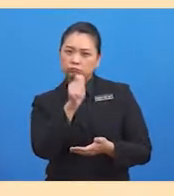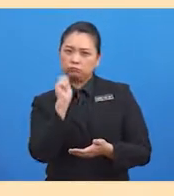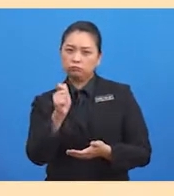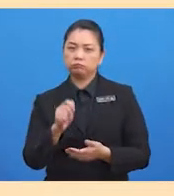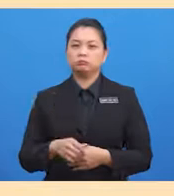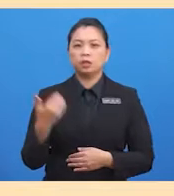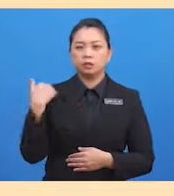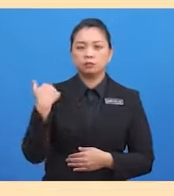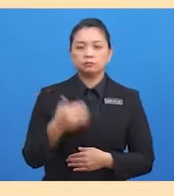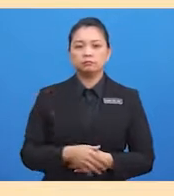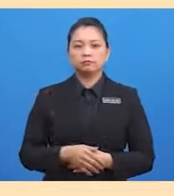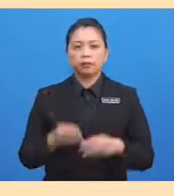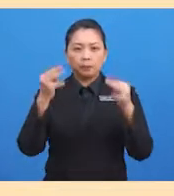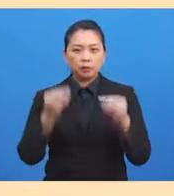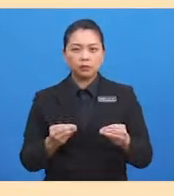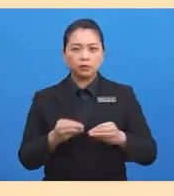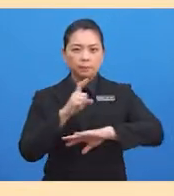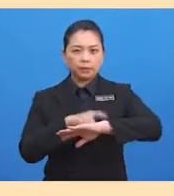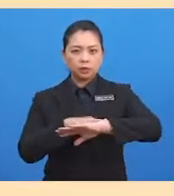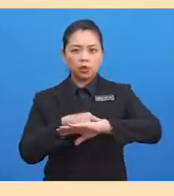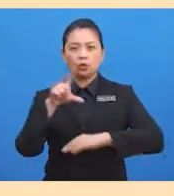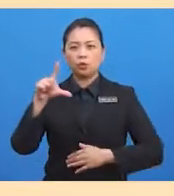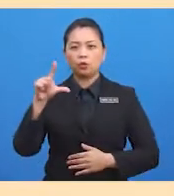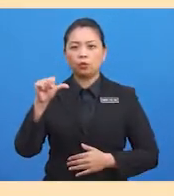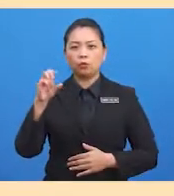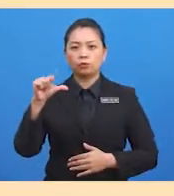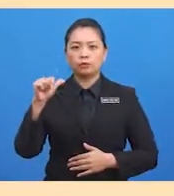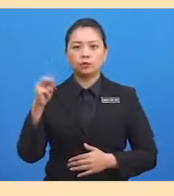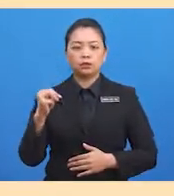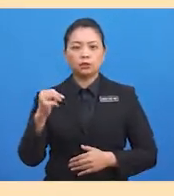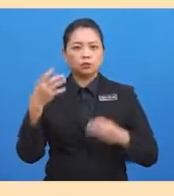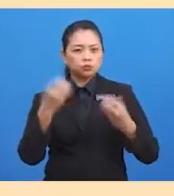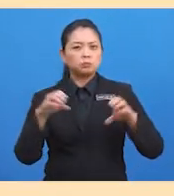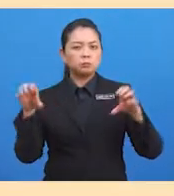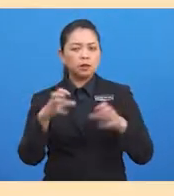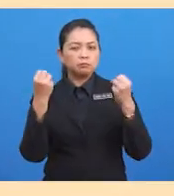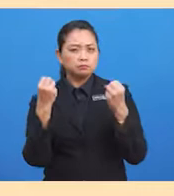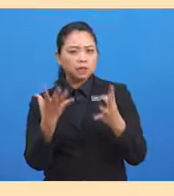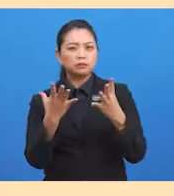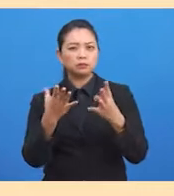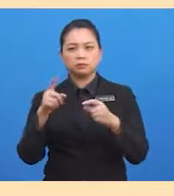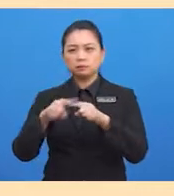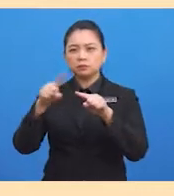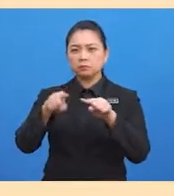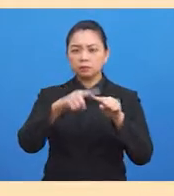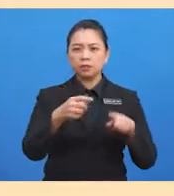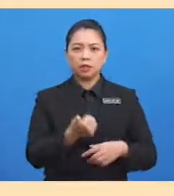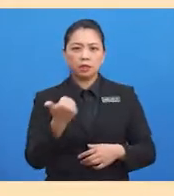logam ini telah mencipta pelbagai peralatan yang diperlukan dalam kehidupan.